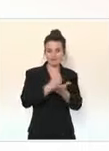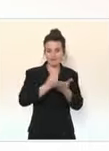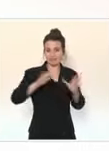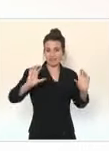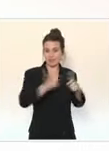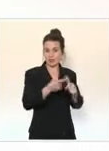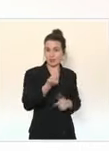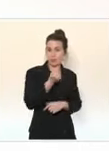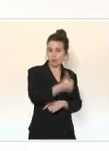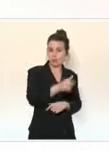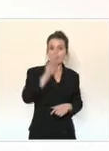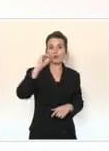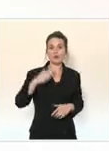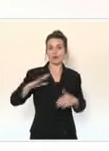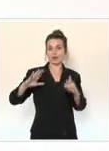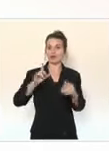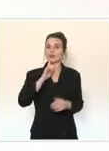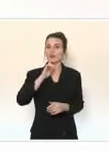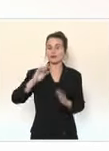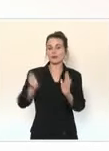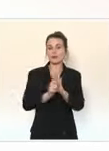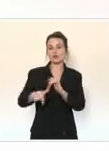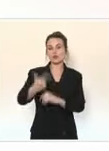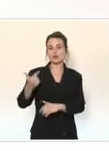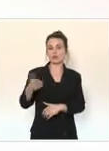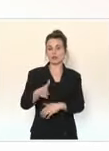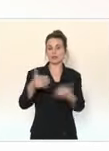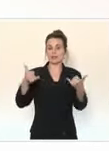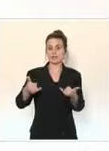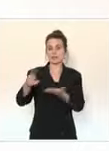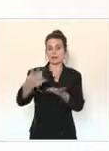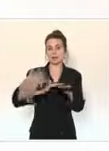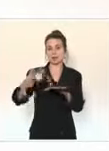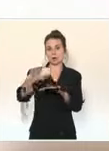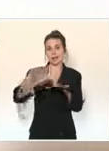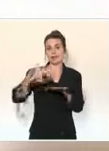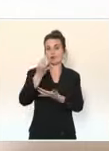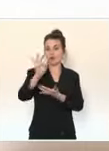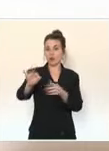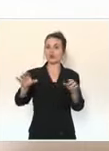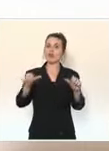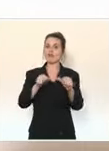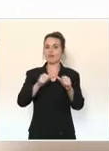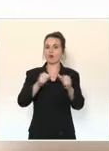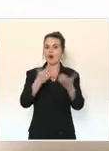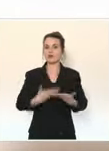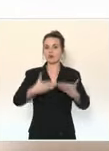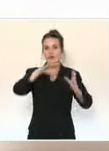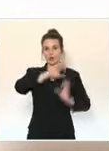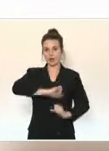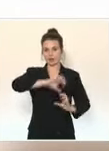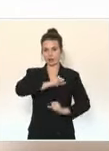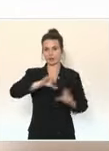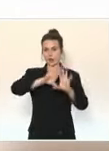C'est pourquoi depuis le 12 avril, en Ile-de-France, nous avons lancé une grande opération, une grande expérimentation qui est portée par cette